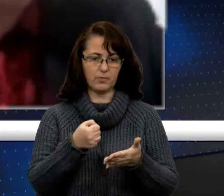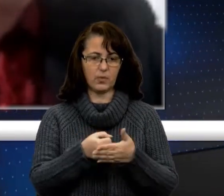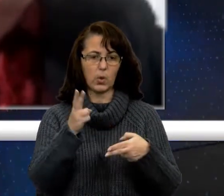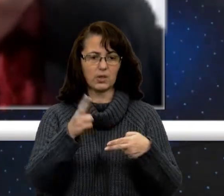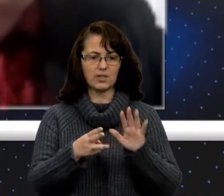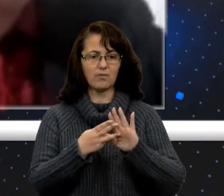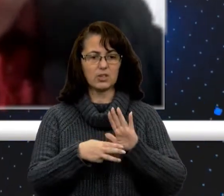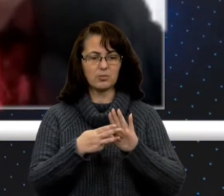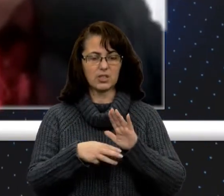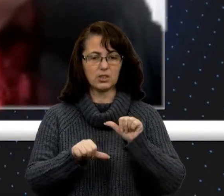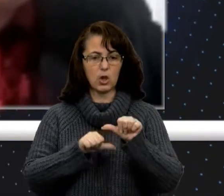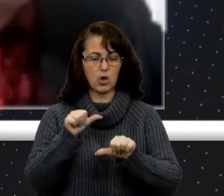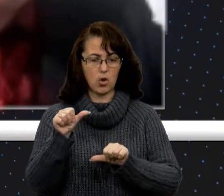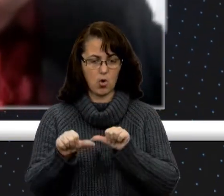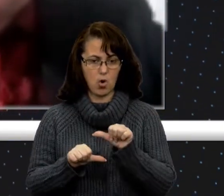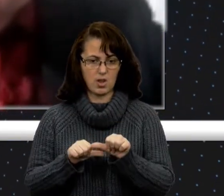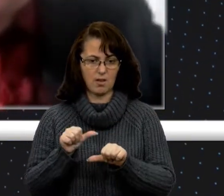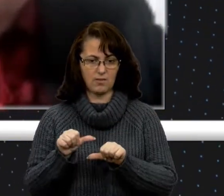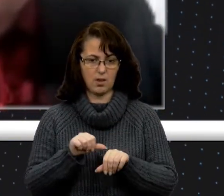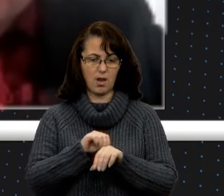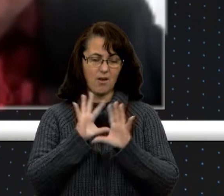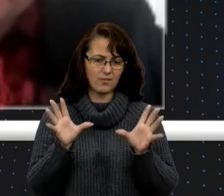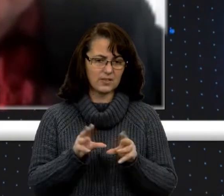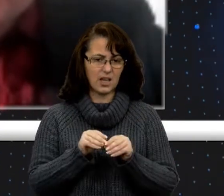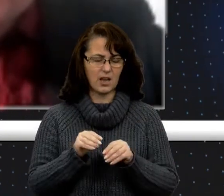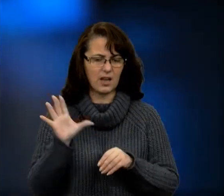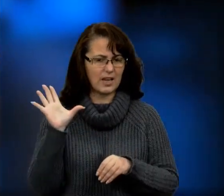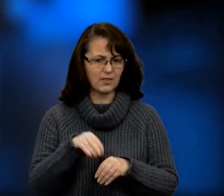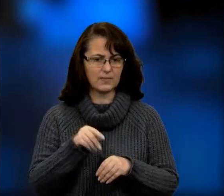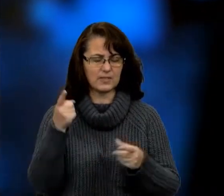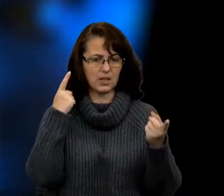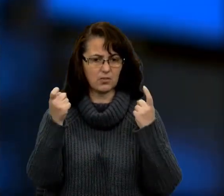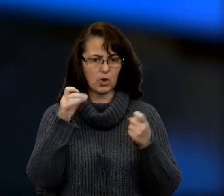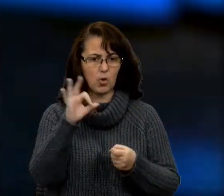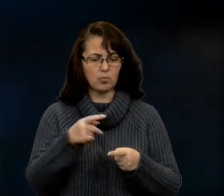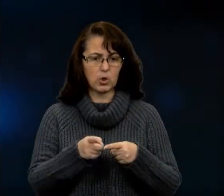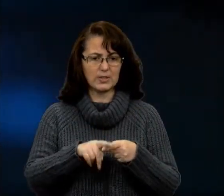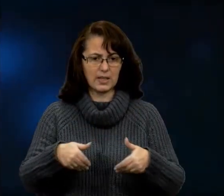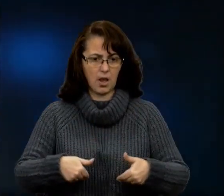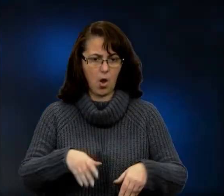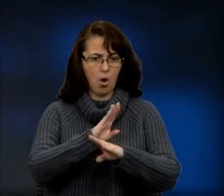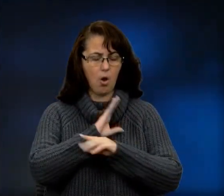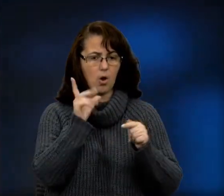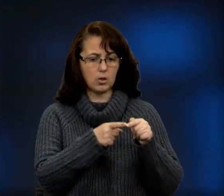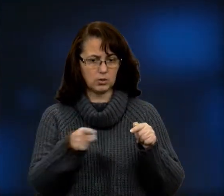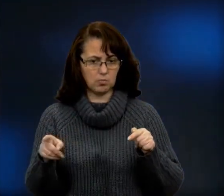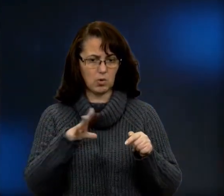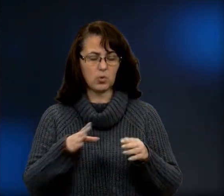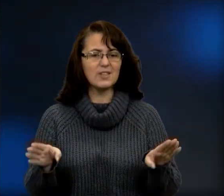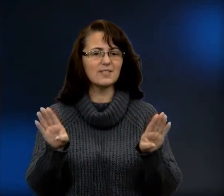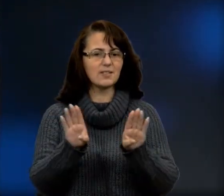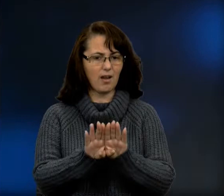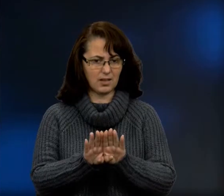80-х років взагалі всі відомості про цей голодомор були перекриті, були